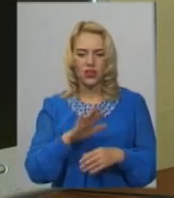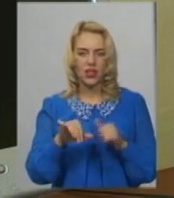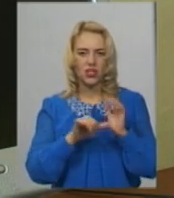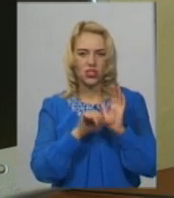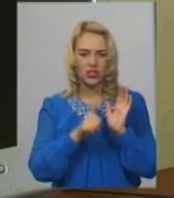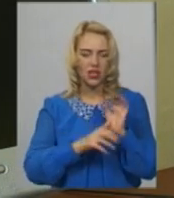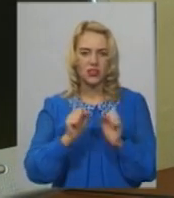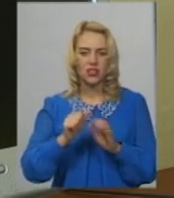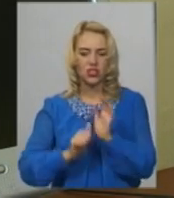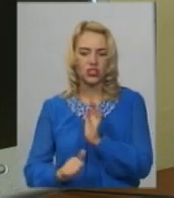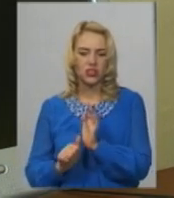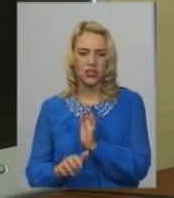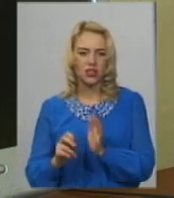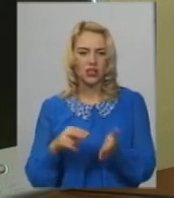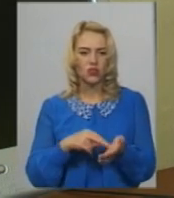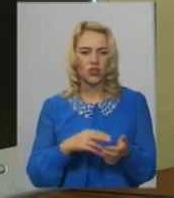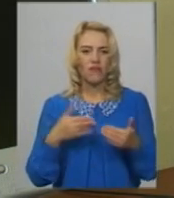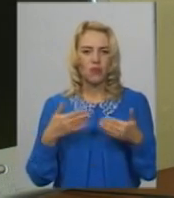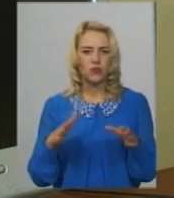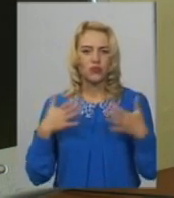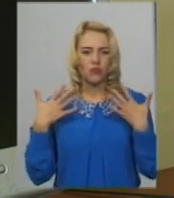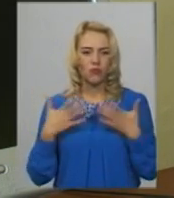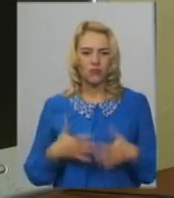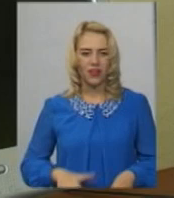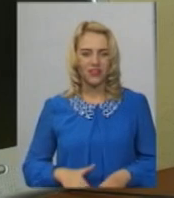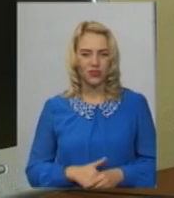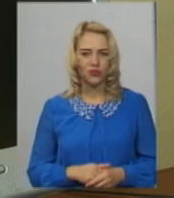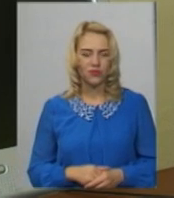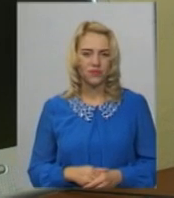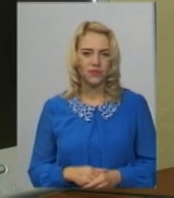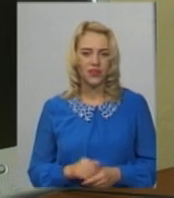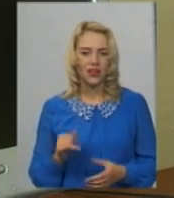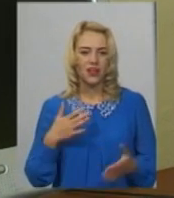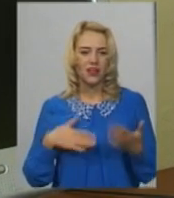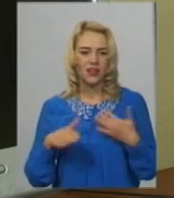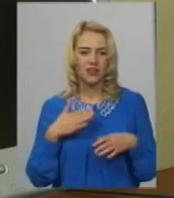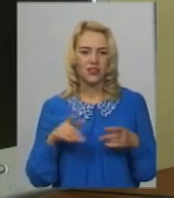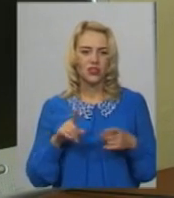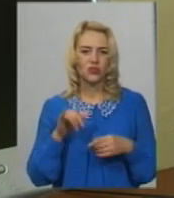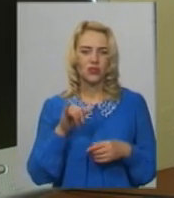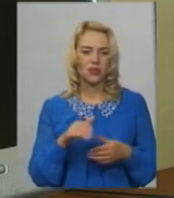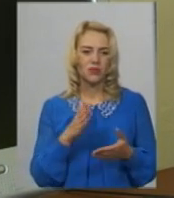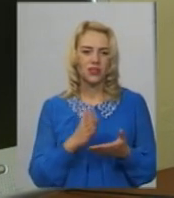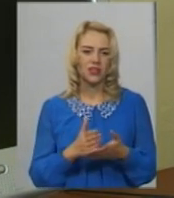а 60, а стоїш в випускному платячку і радієш, у тебе